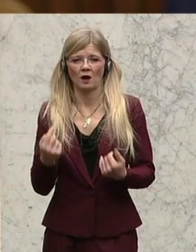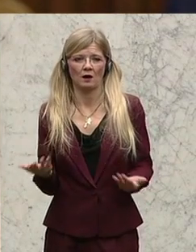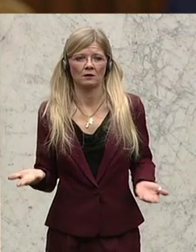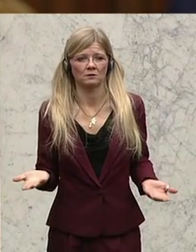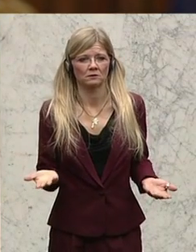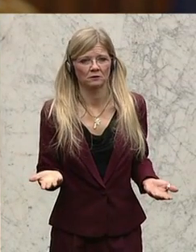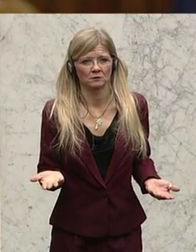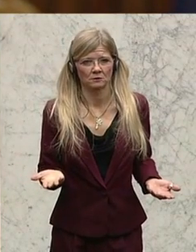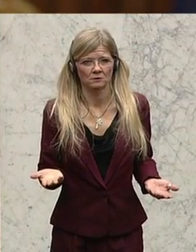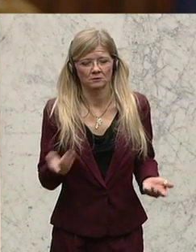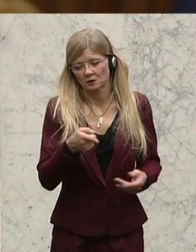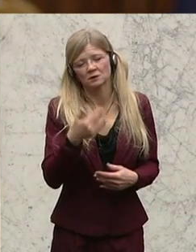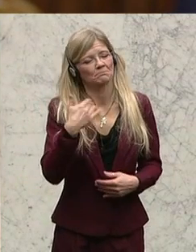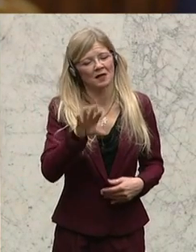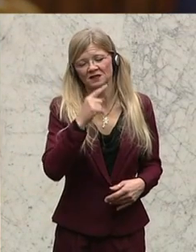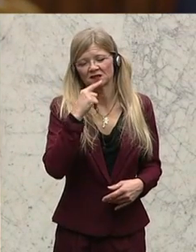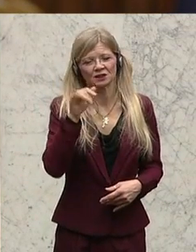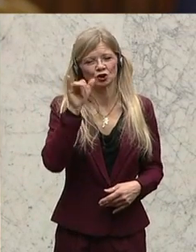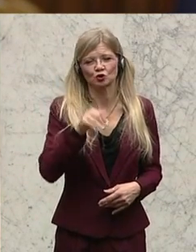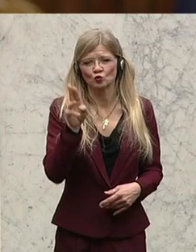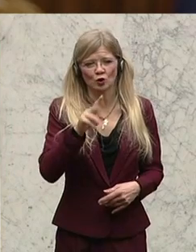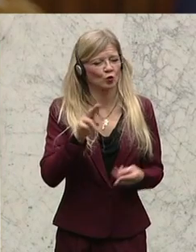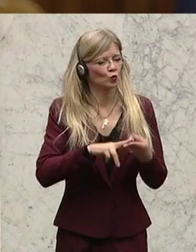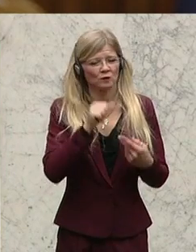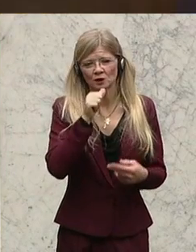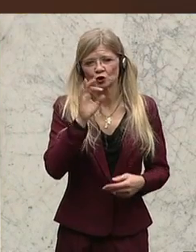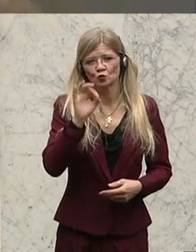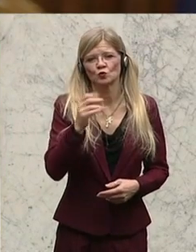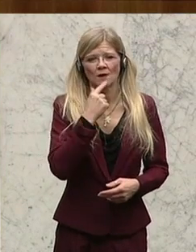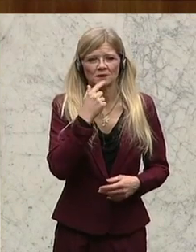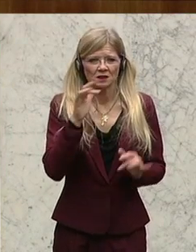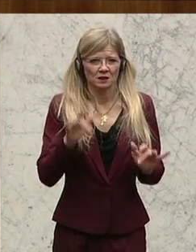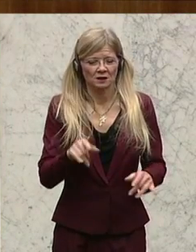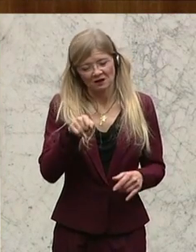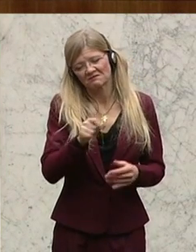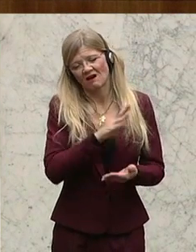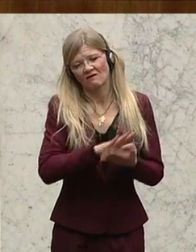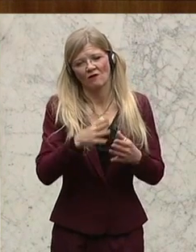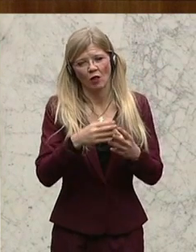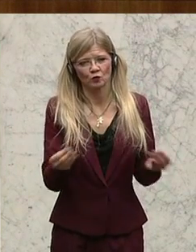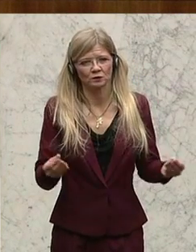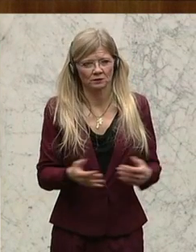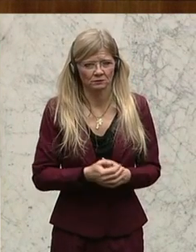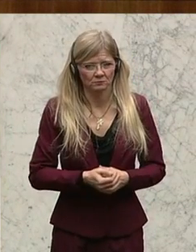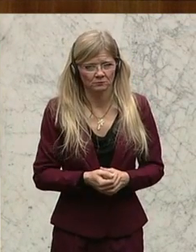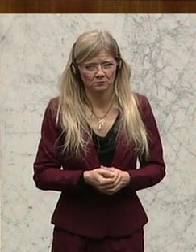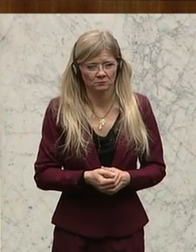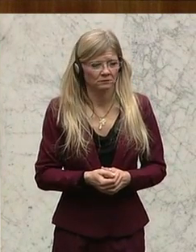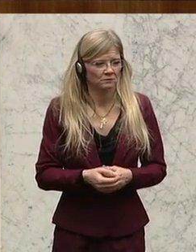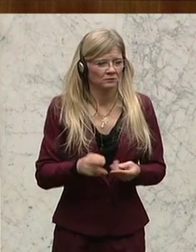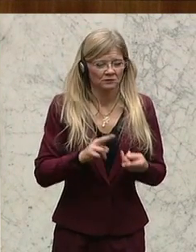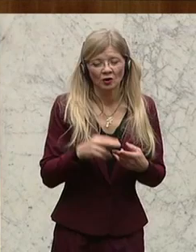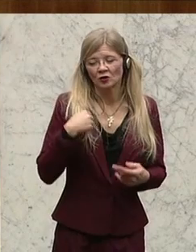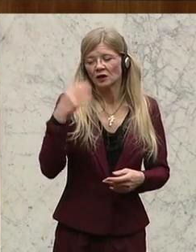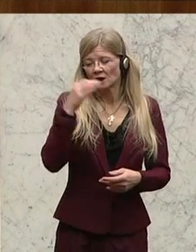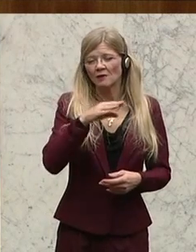dass das meistens keine Syrer sind und die nicht mit guten Absichten da sind. Das wäre einfach zu lösen. Und ich glaube, Sie würden sich sehr viele